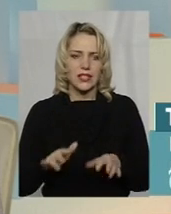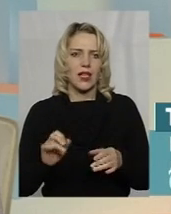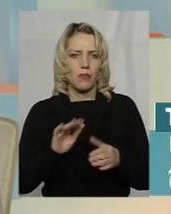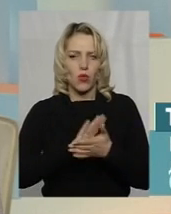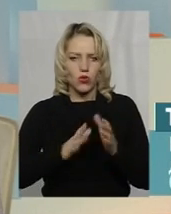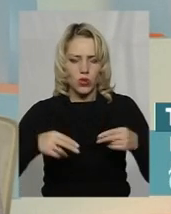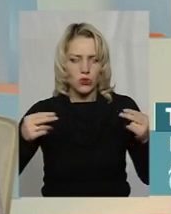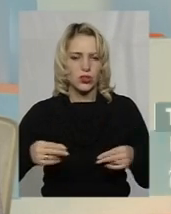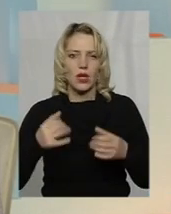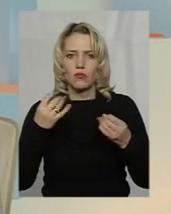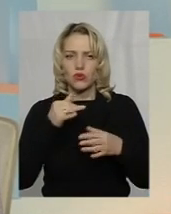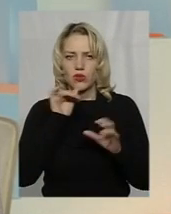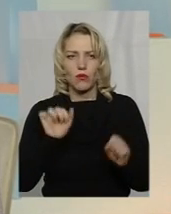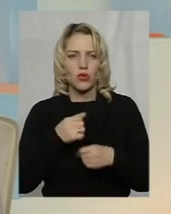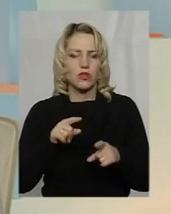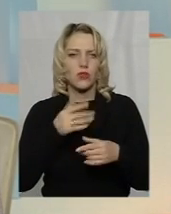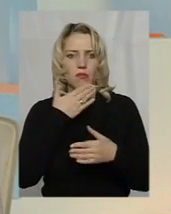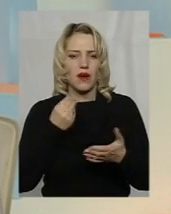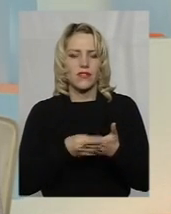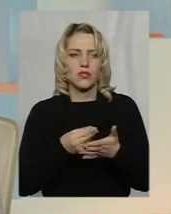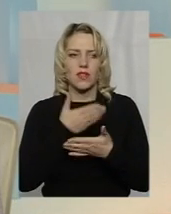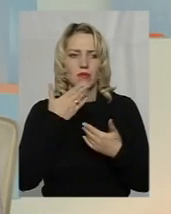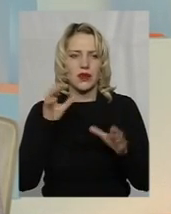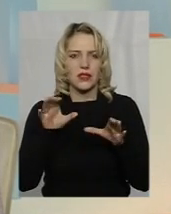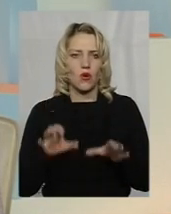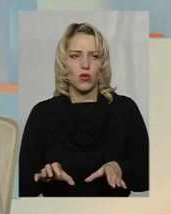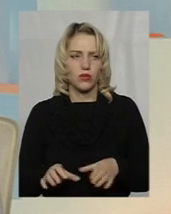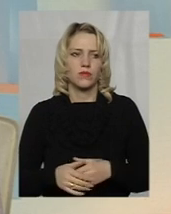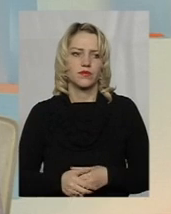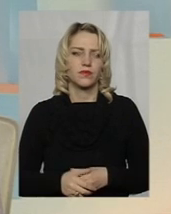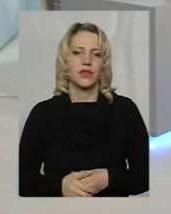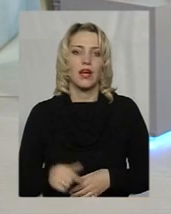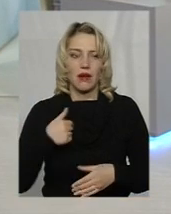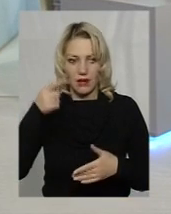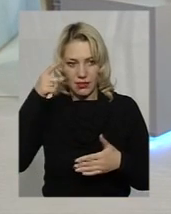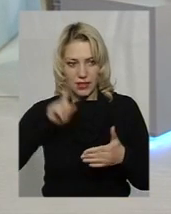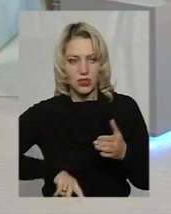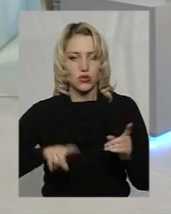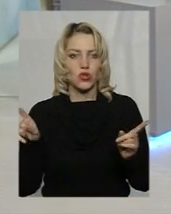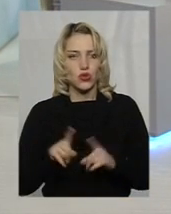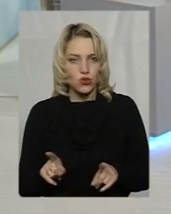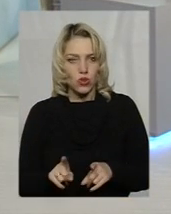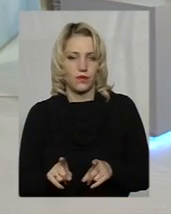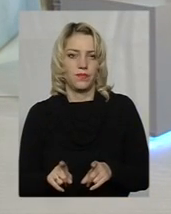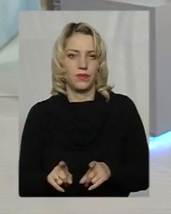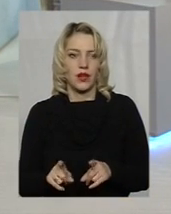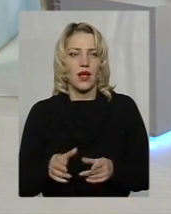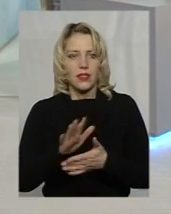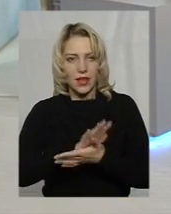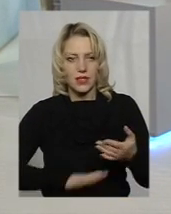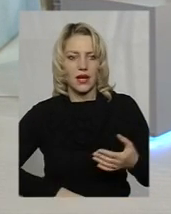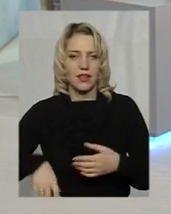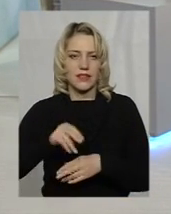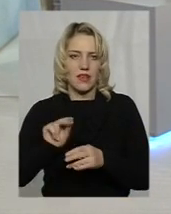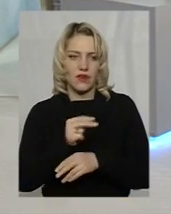договорів просто неможливо, тому що ми не маємо фінансування, не маємо закону. Я надіюся, далі все